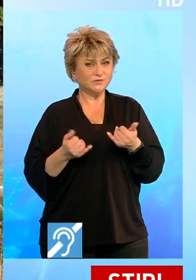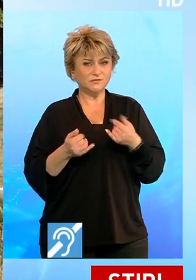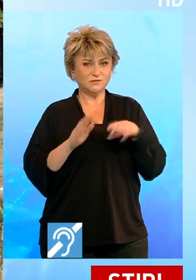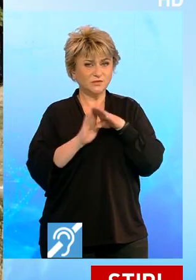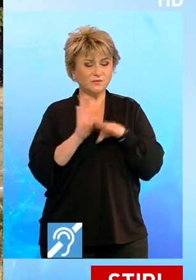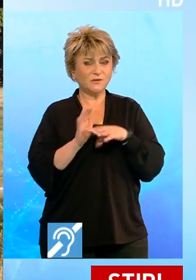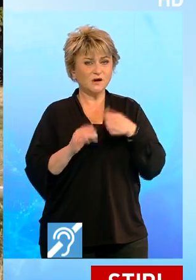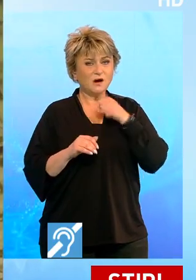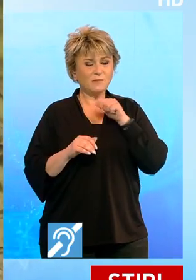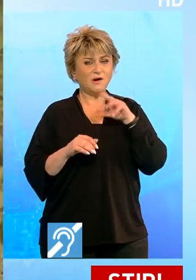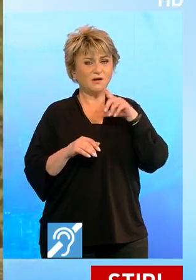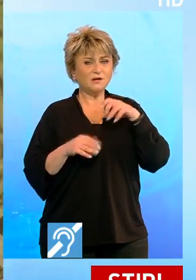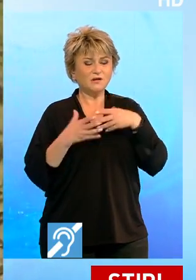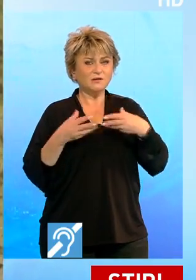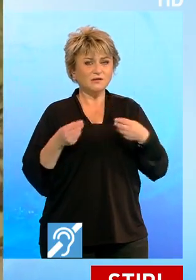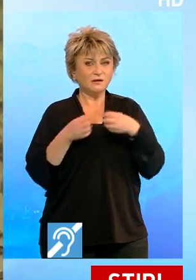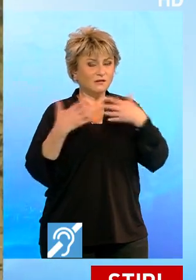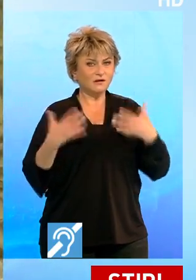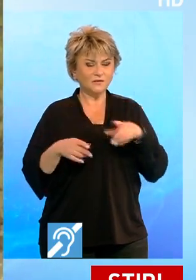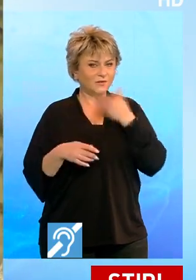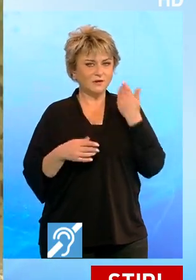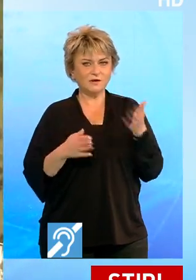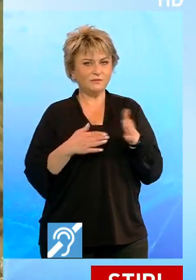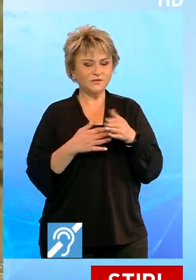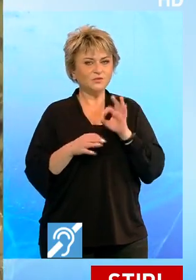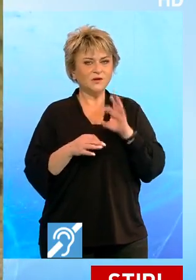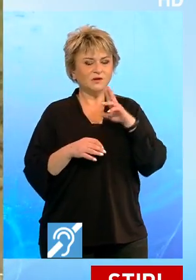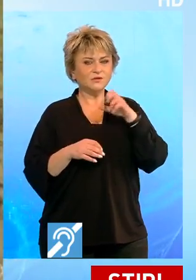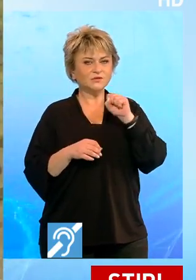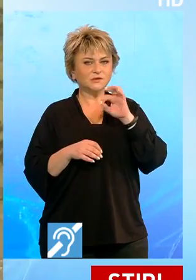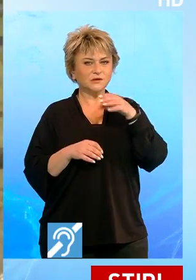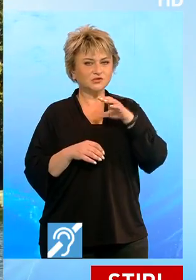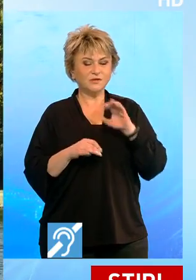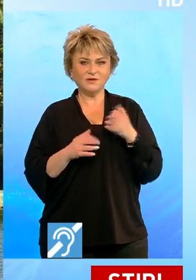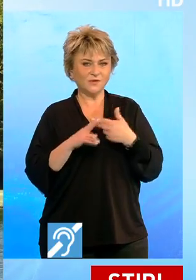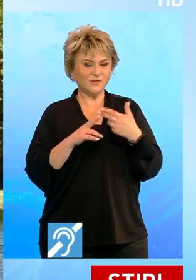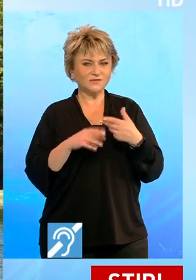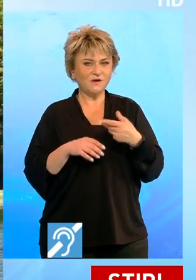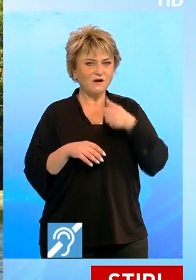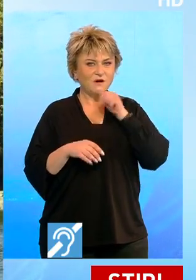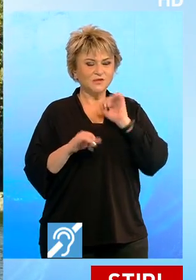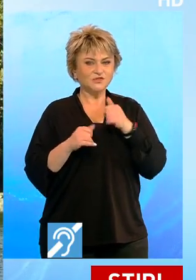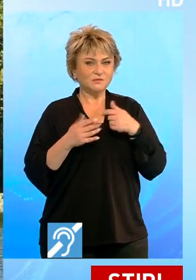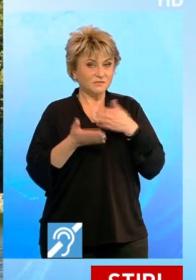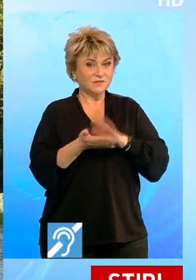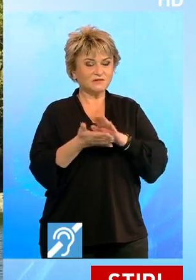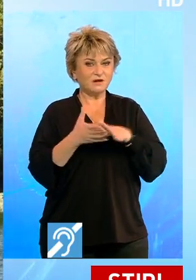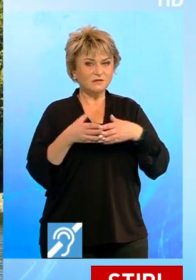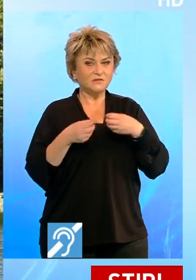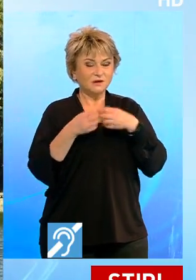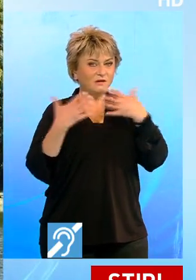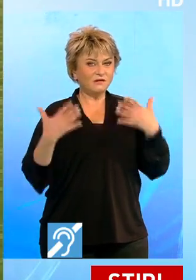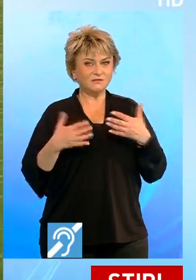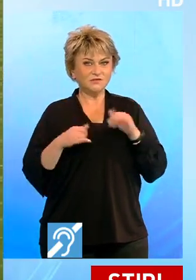cristalină a lacului nu erau pești, ci doar crustacee, care curățau apa și o păstrau limpede. Acum, din cauza